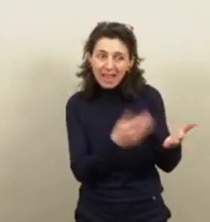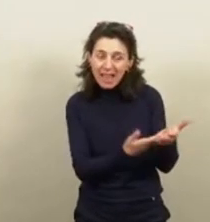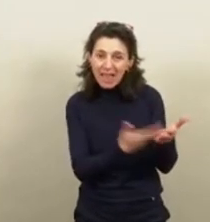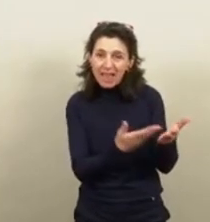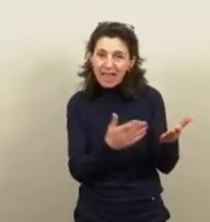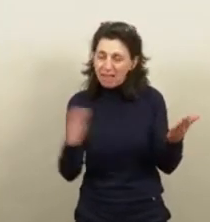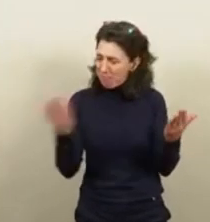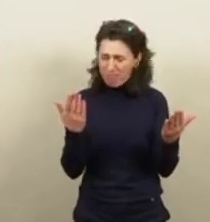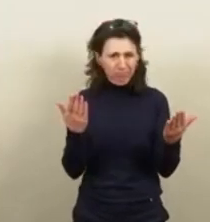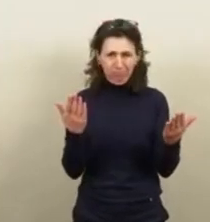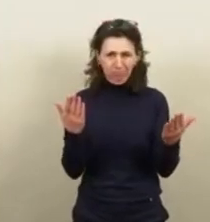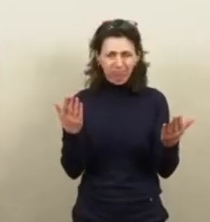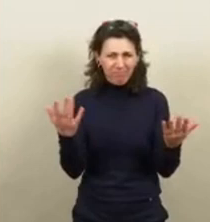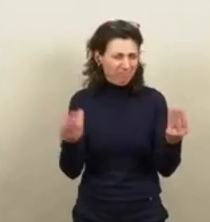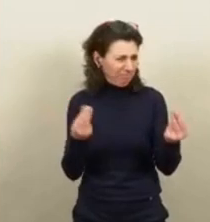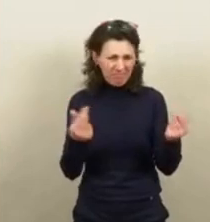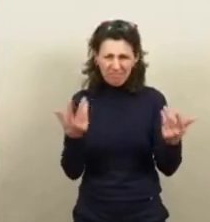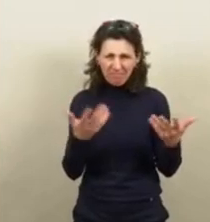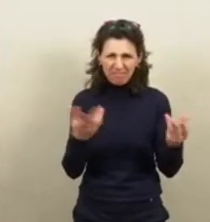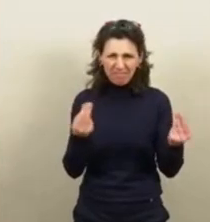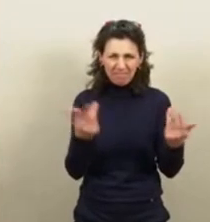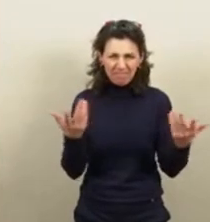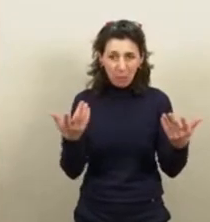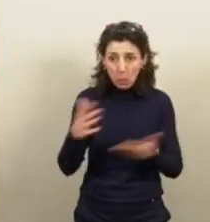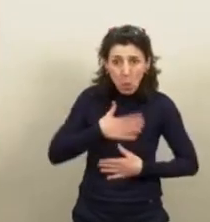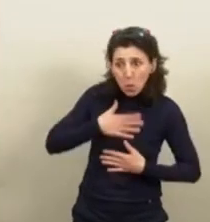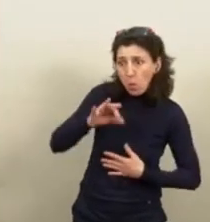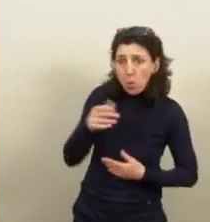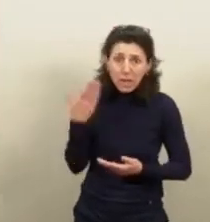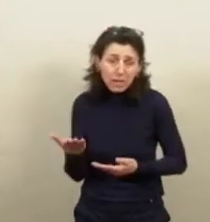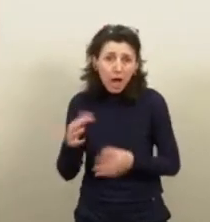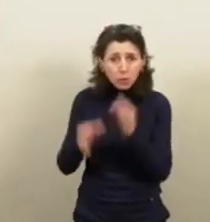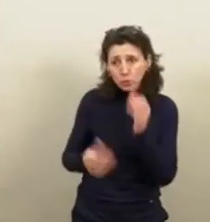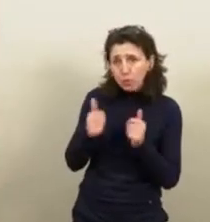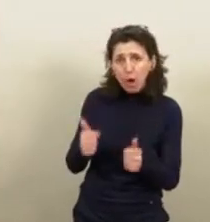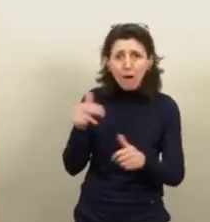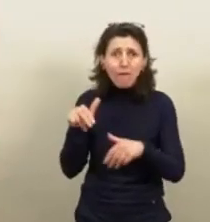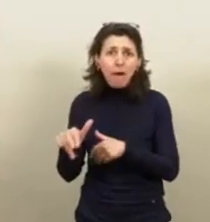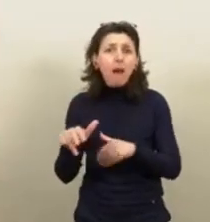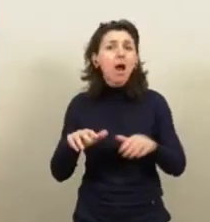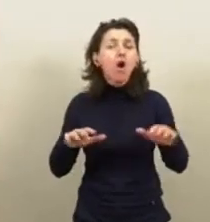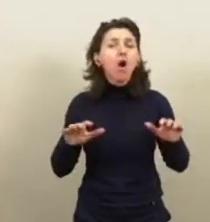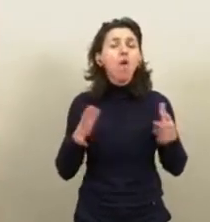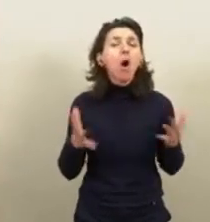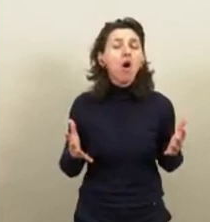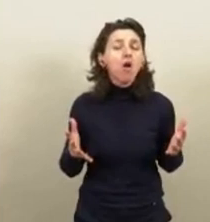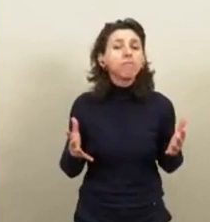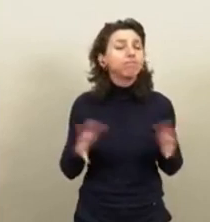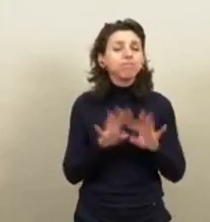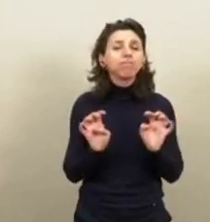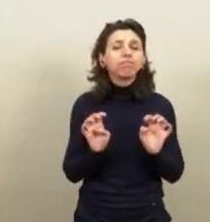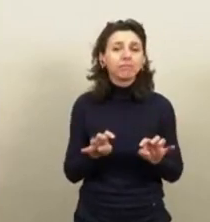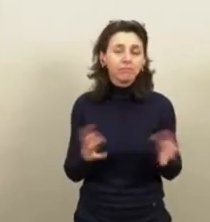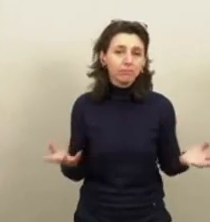étrange qu'on s'enthousiasme sans savoir comment on va pouvoir le faire et si on va pouvoir le faire. J'ai